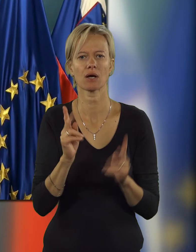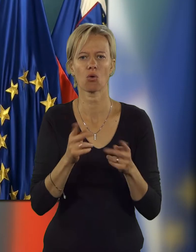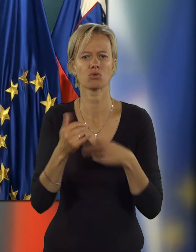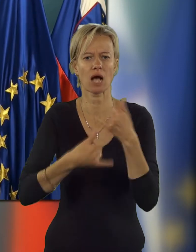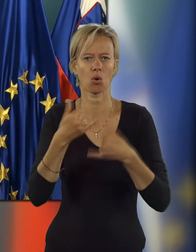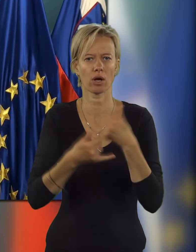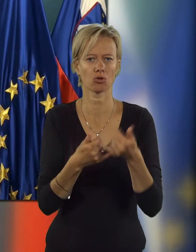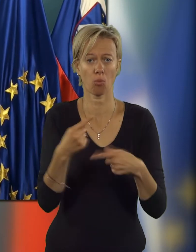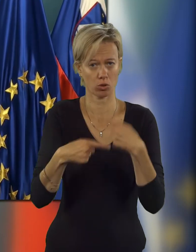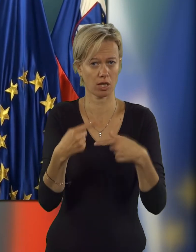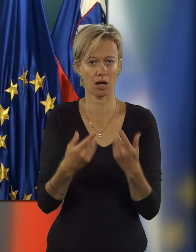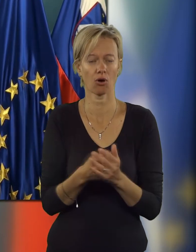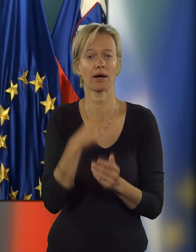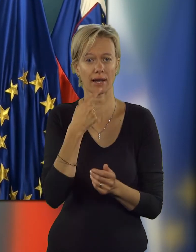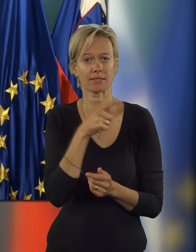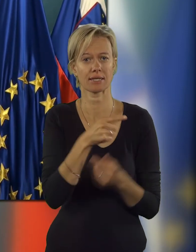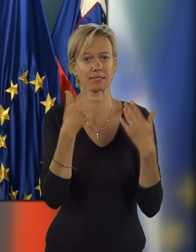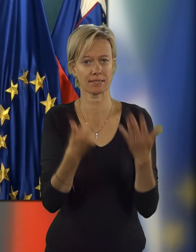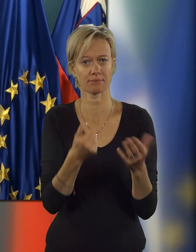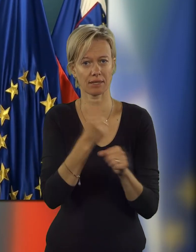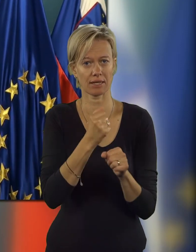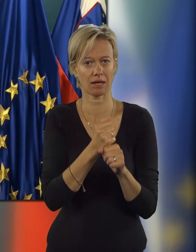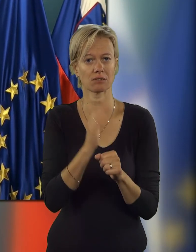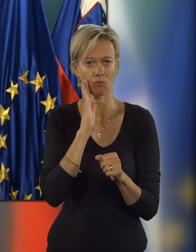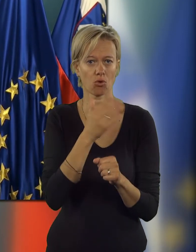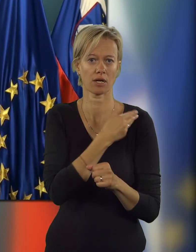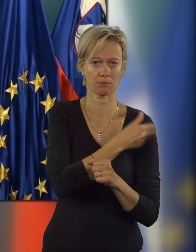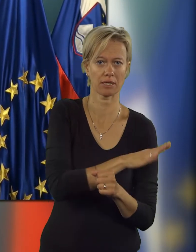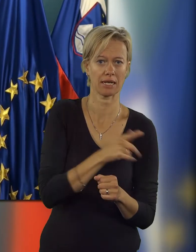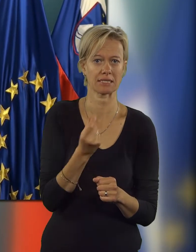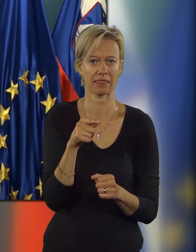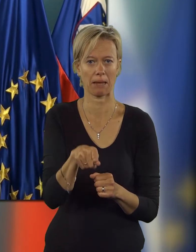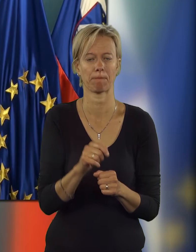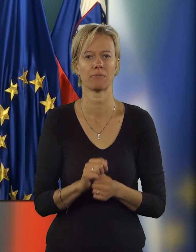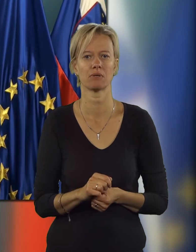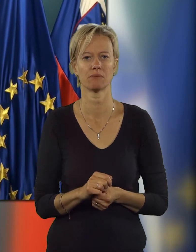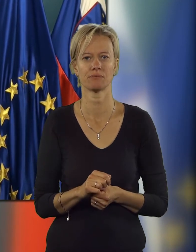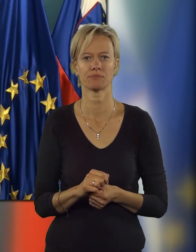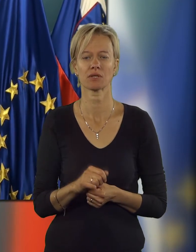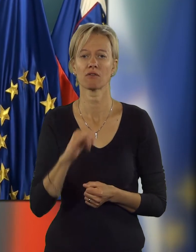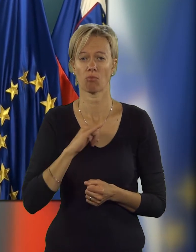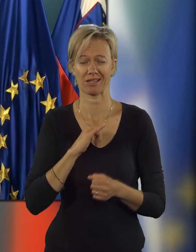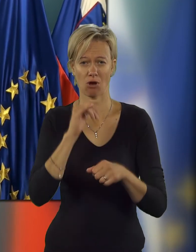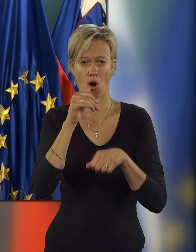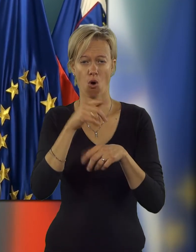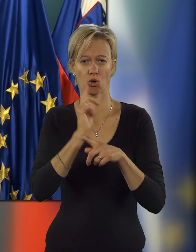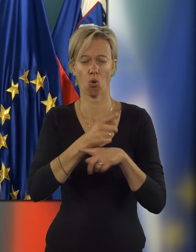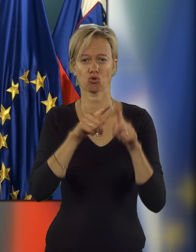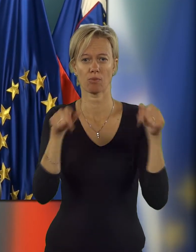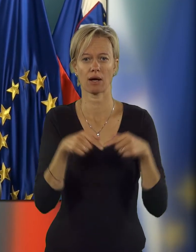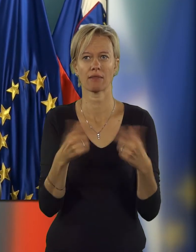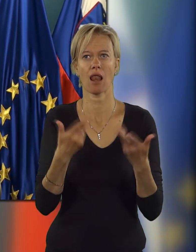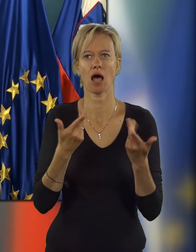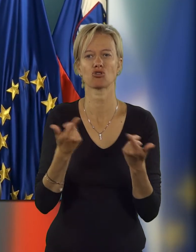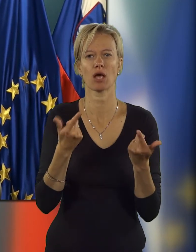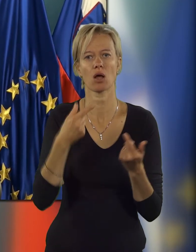potem to vsako leto potekalo? Rekli pa ste 70 delavcev, ne bi razpremenili s tem, kako? Informativna odločba